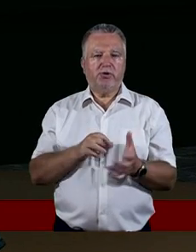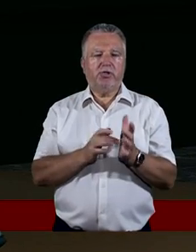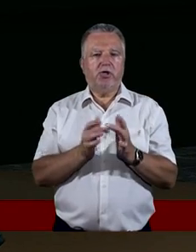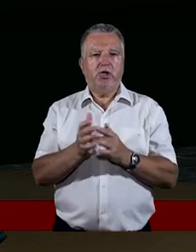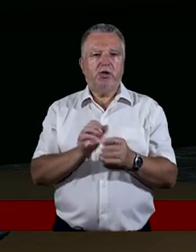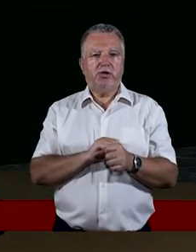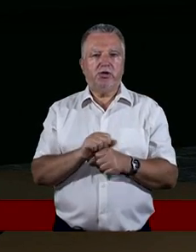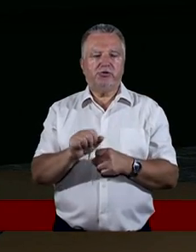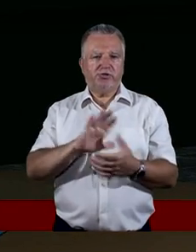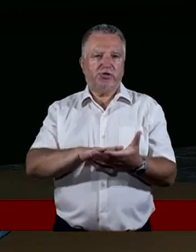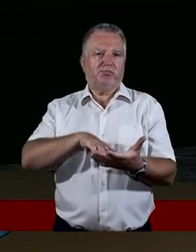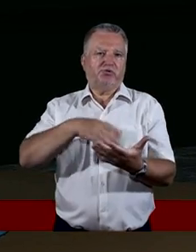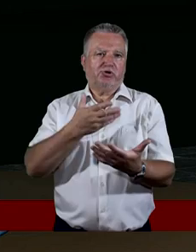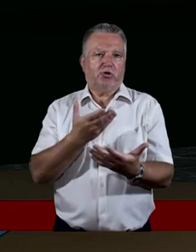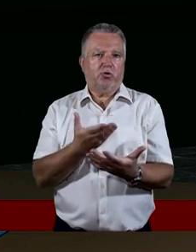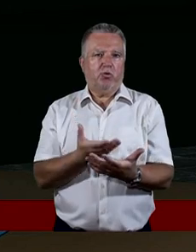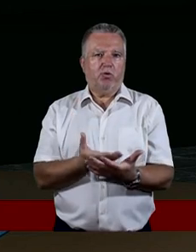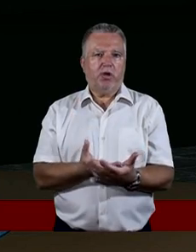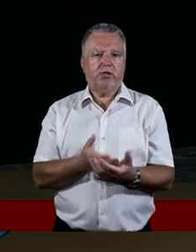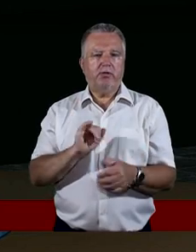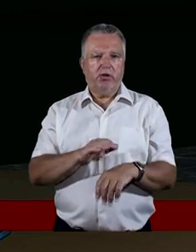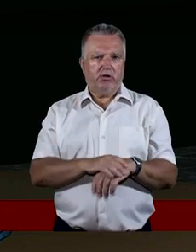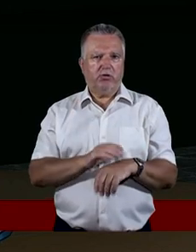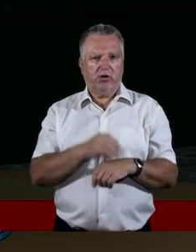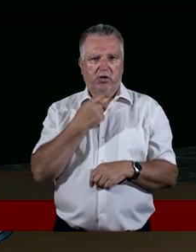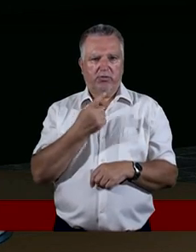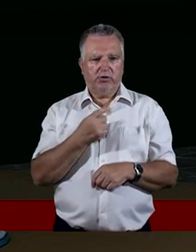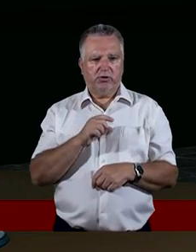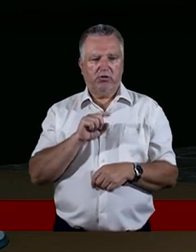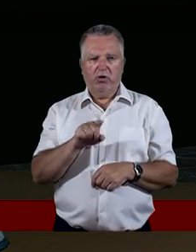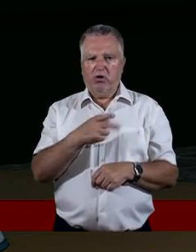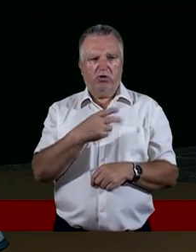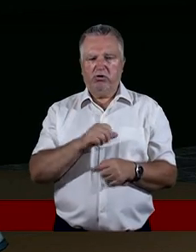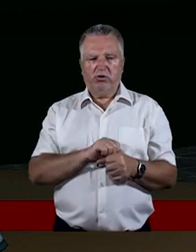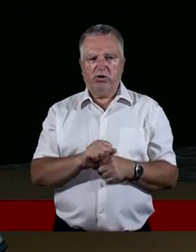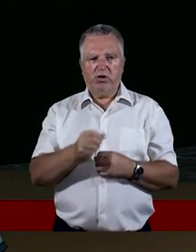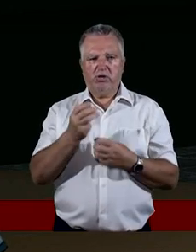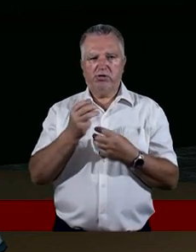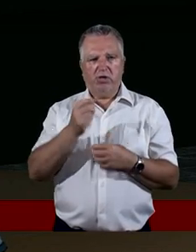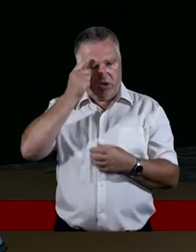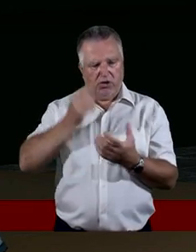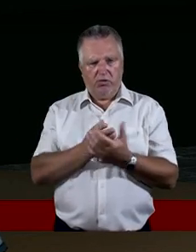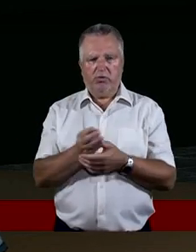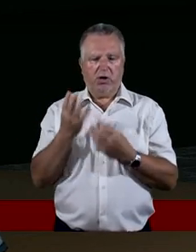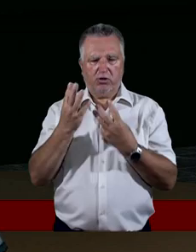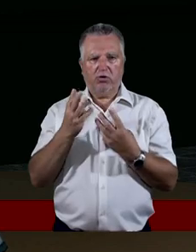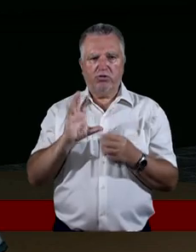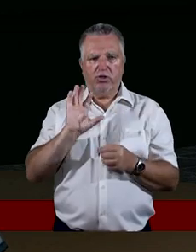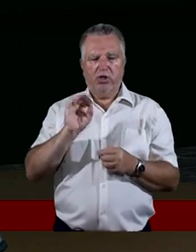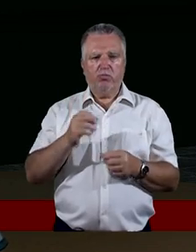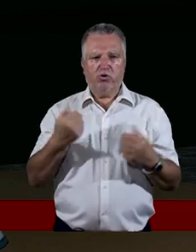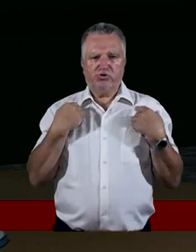niej takim bardzo przykładem. I ten mój kolega powiedział, wiesz co, ale on jest dla mnie zupełnie niewiarygodny, bo swoim życiem tego nie pokazuje.